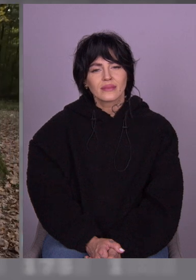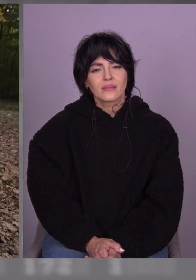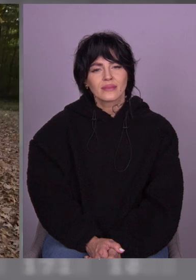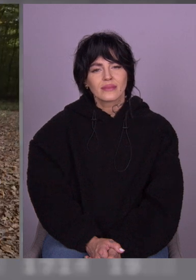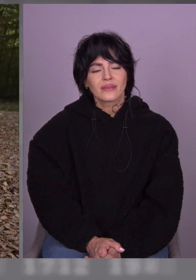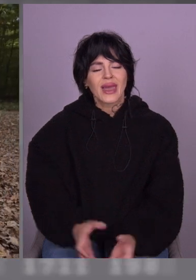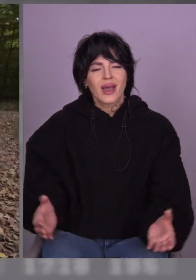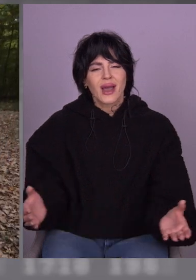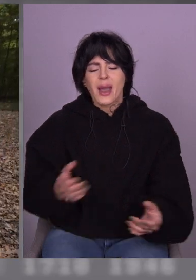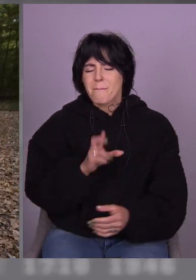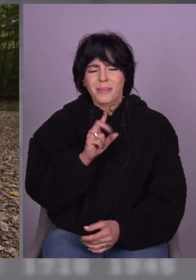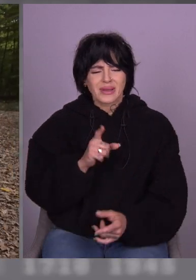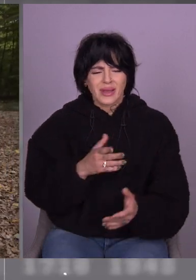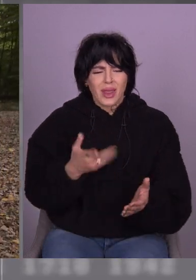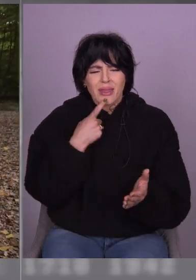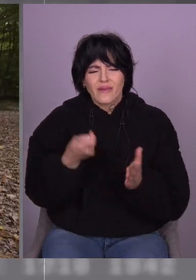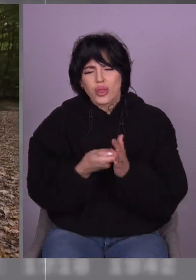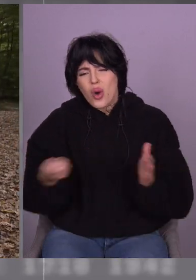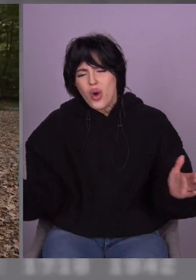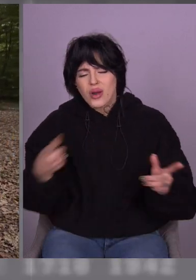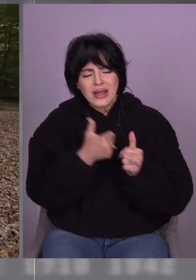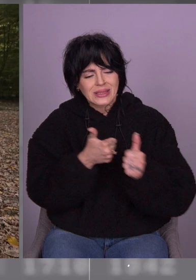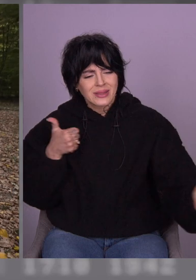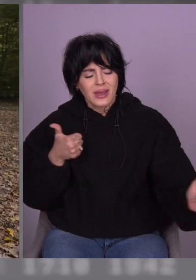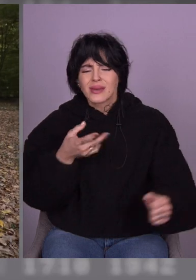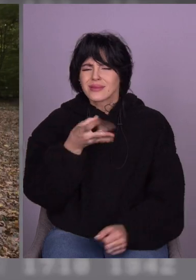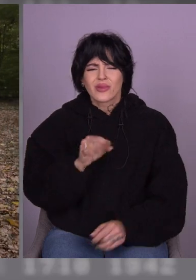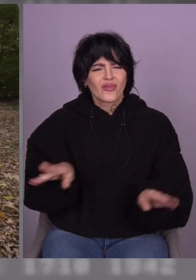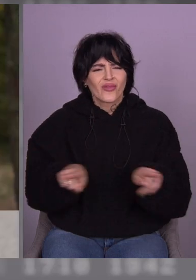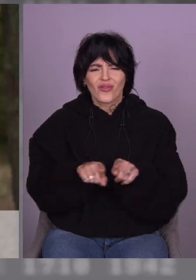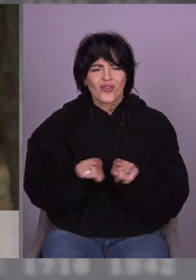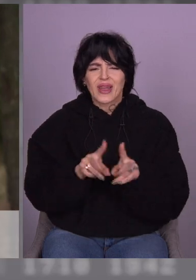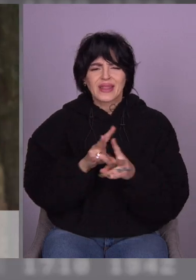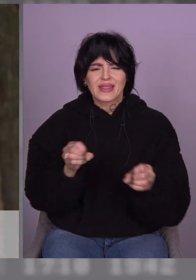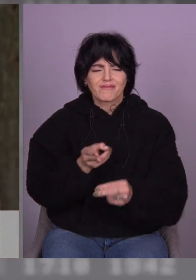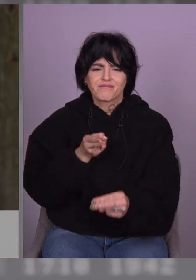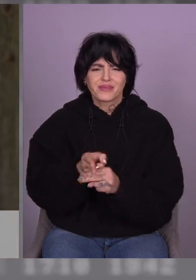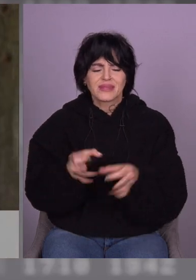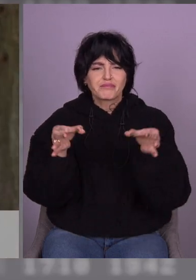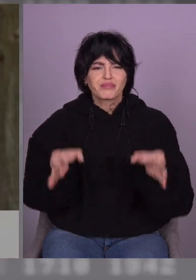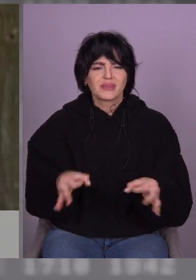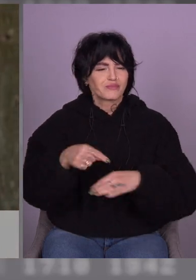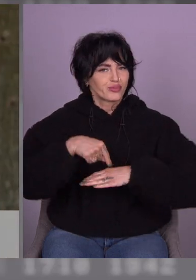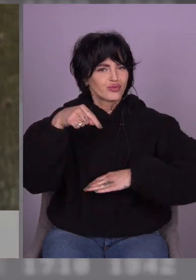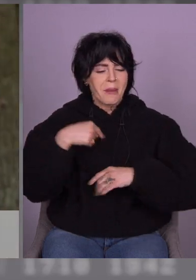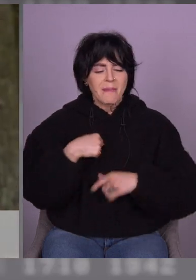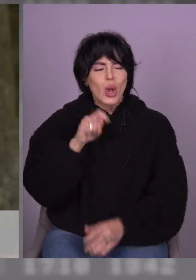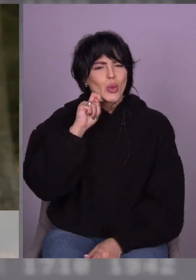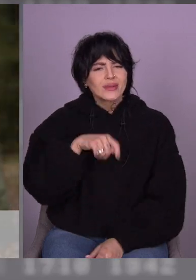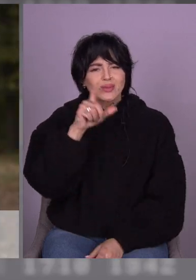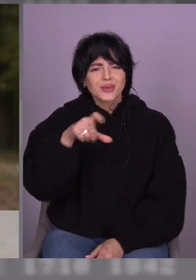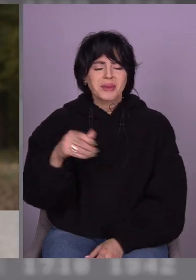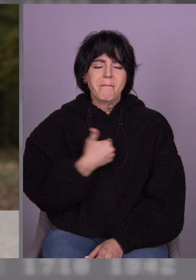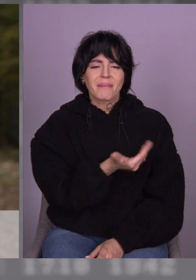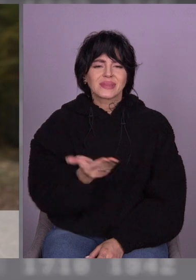Якою б довгою не була розлука, вона не завадить справжнім почуттям. Ми, українці, ми сильні. Ми вміємо